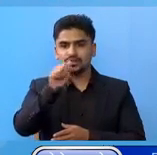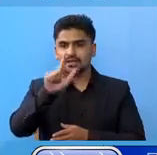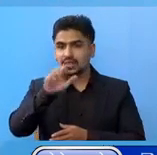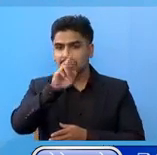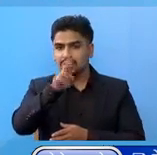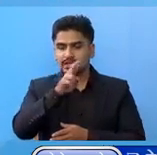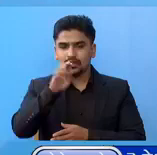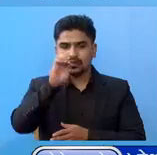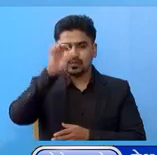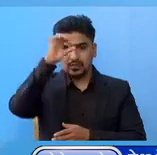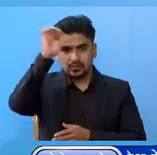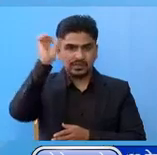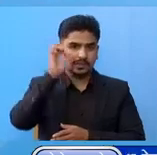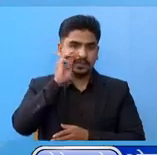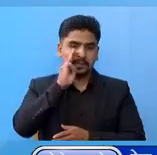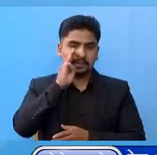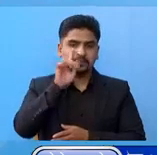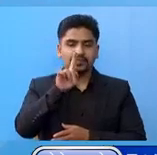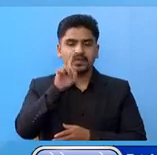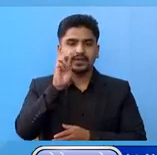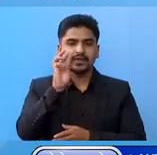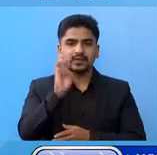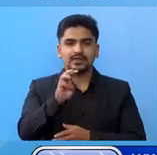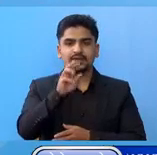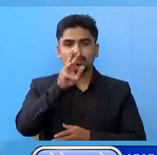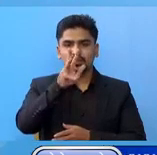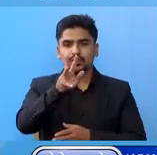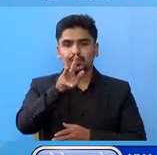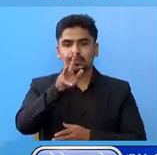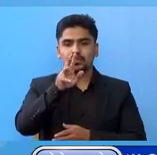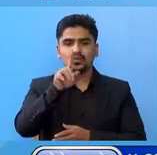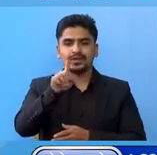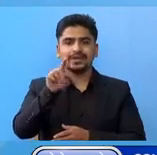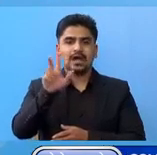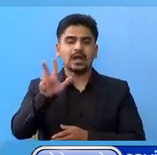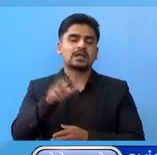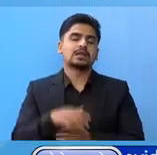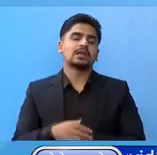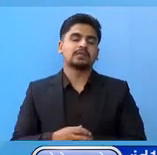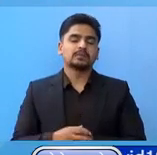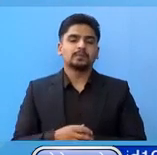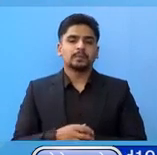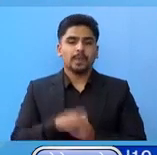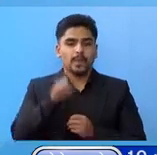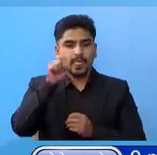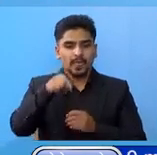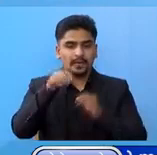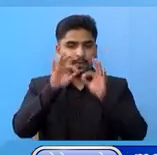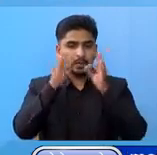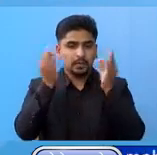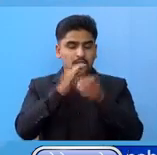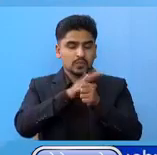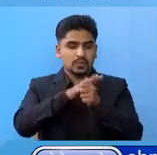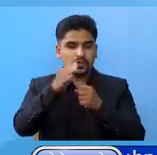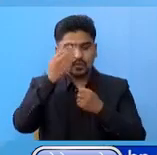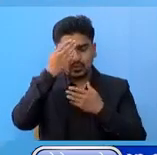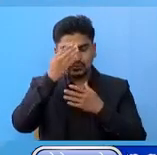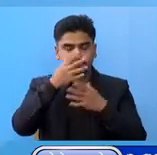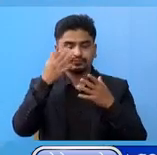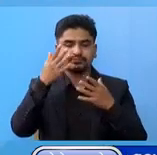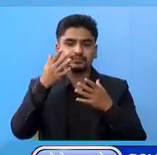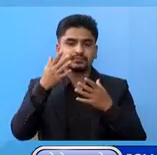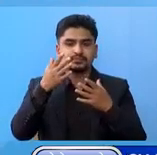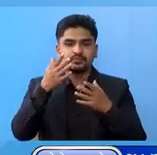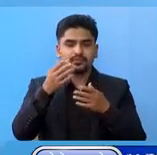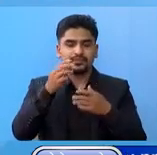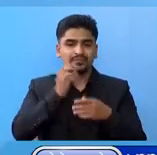र सुदुर पच्चिम प्रदेश मां 1,098 रहाल विश्व ने COVID-19 को महामारी को